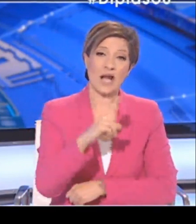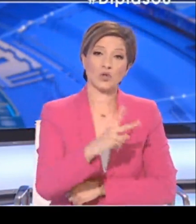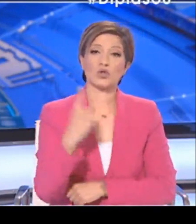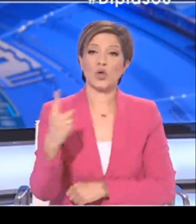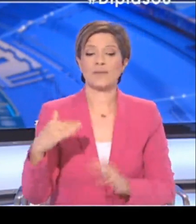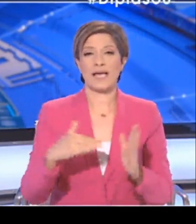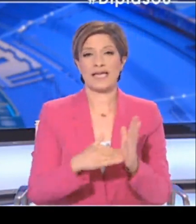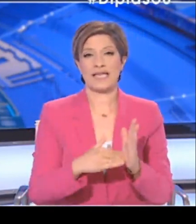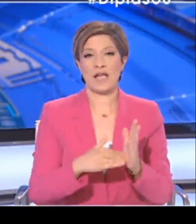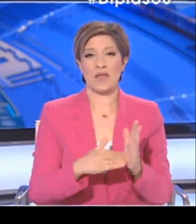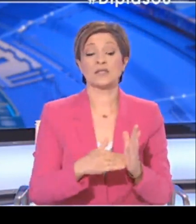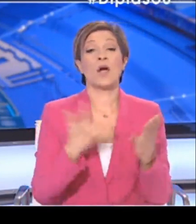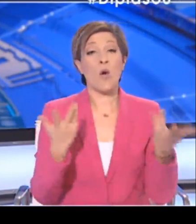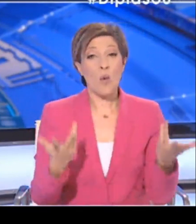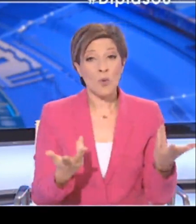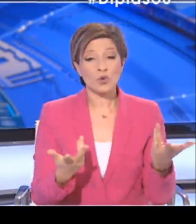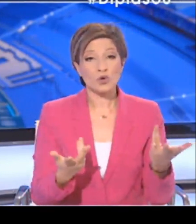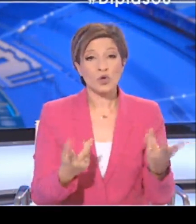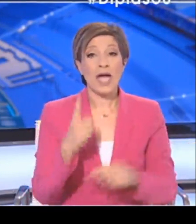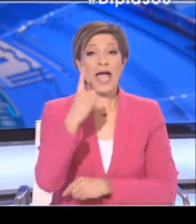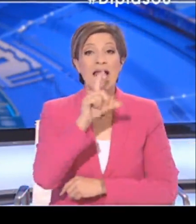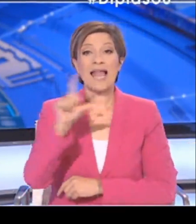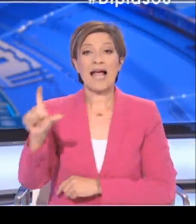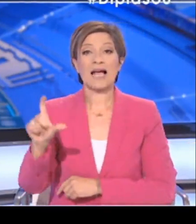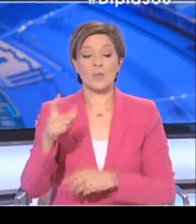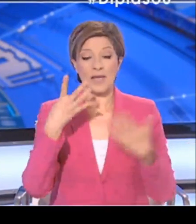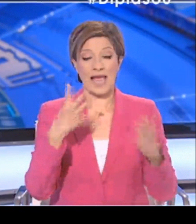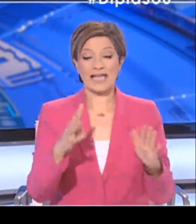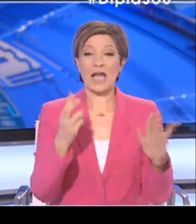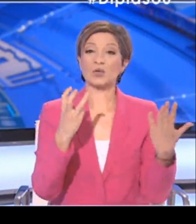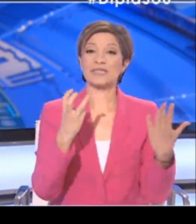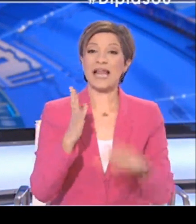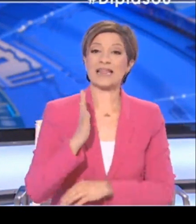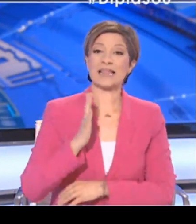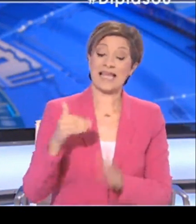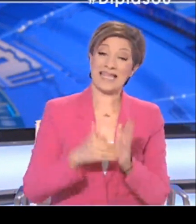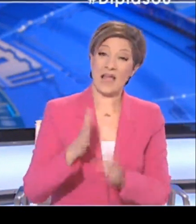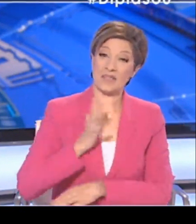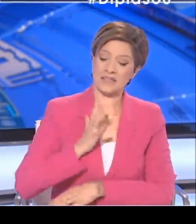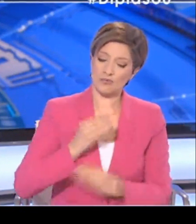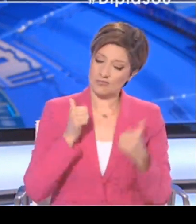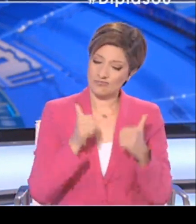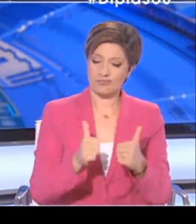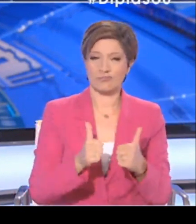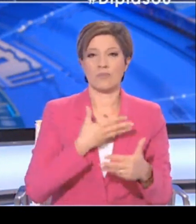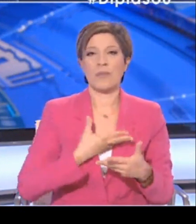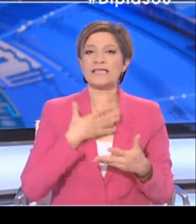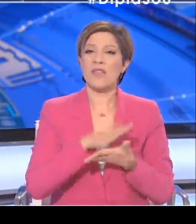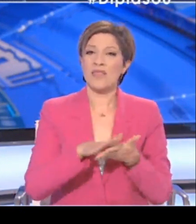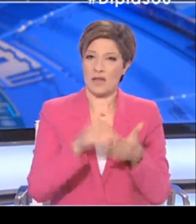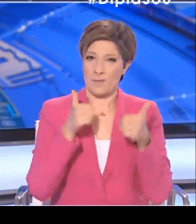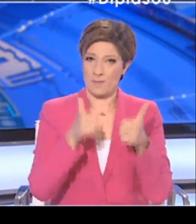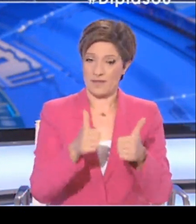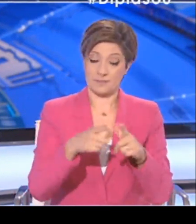.000. Ταυτόχρονα όμως, έναν εκατομμύριο 930.000 άτομα έχουν αναρώσει πλήρως. Στην